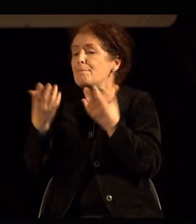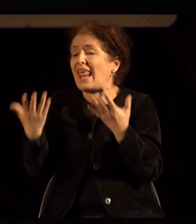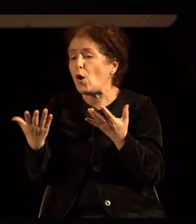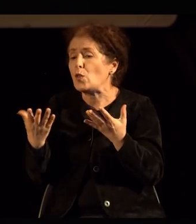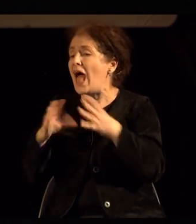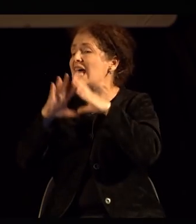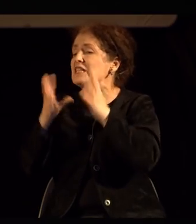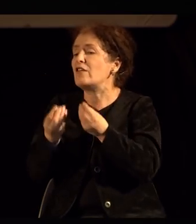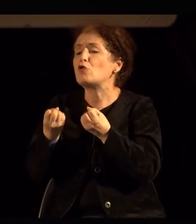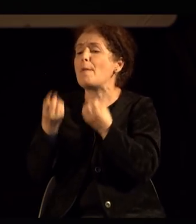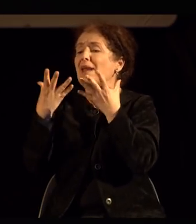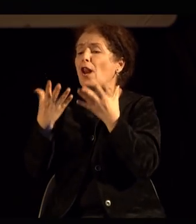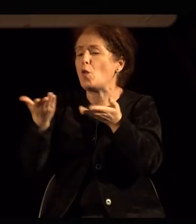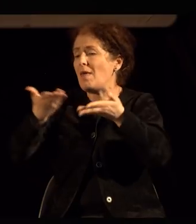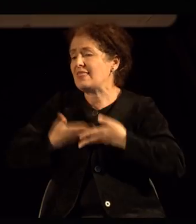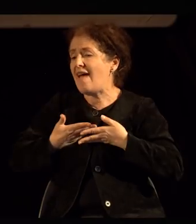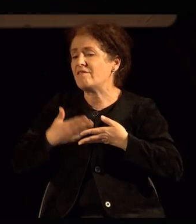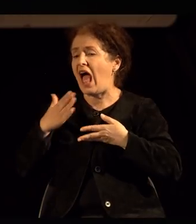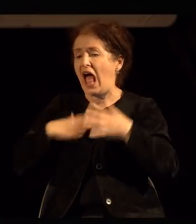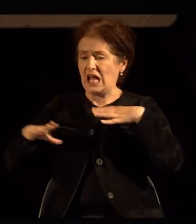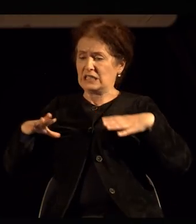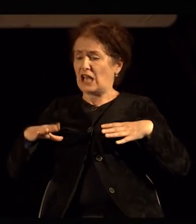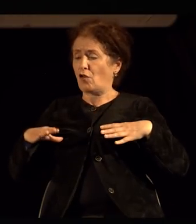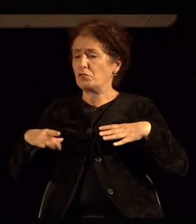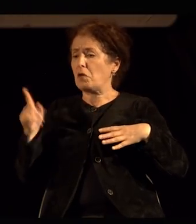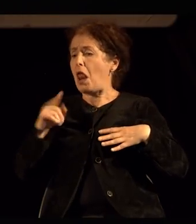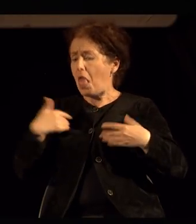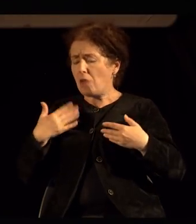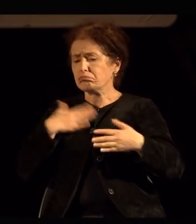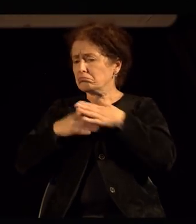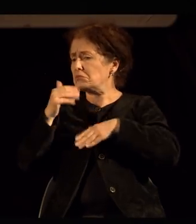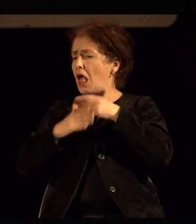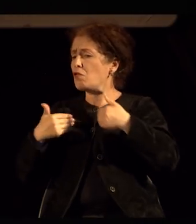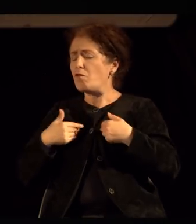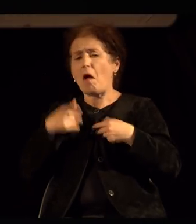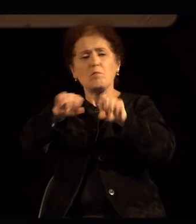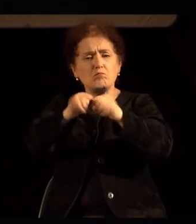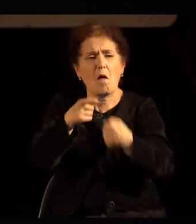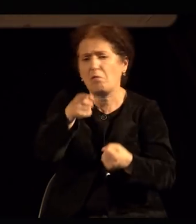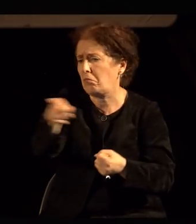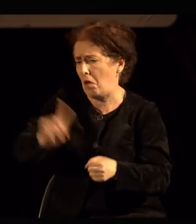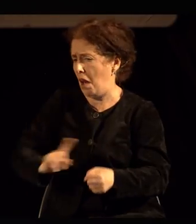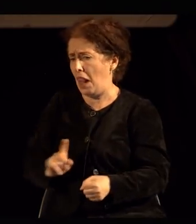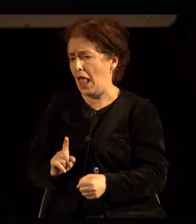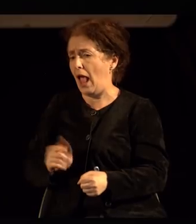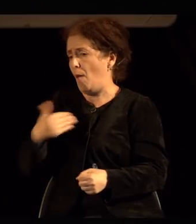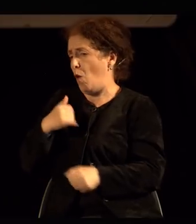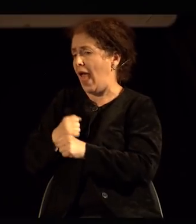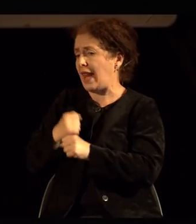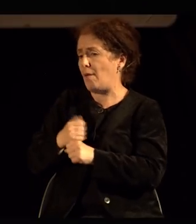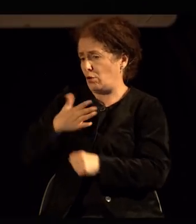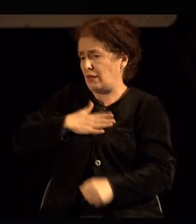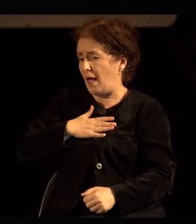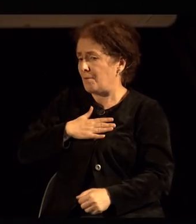што е природно и што ни дава задоволство, додека не повредуваме други е добро. И